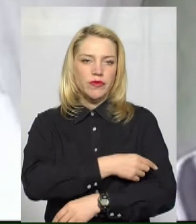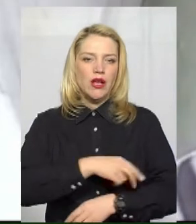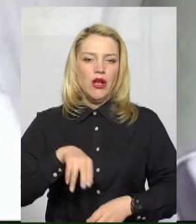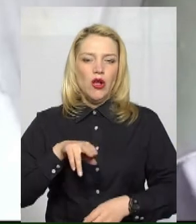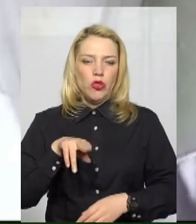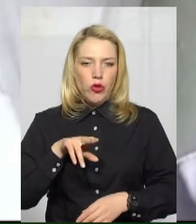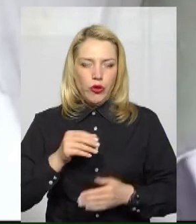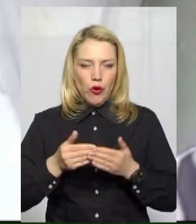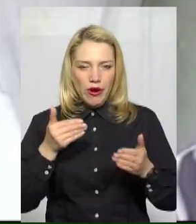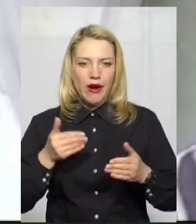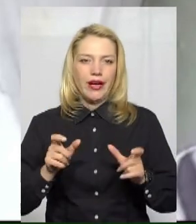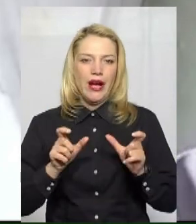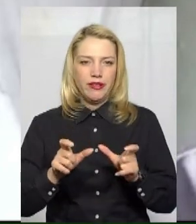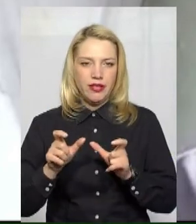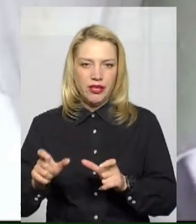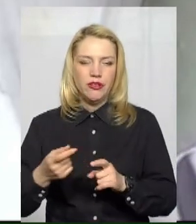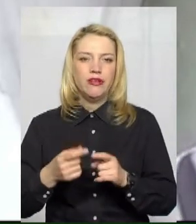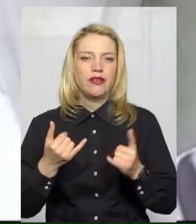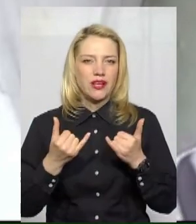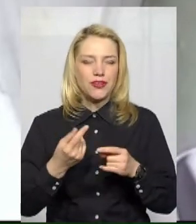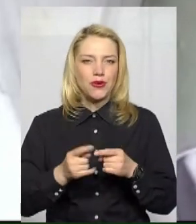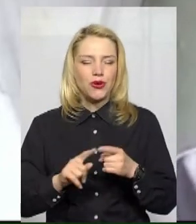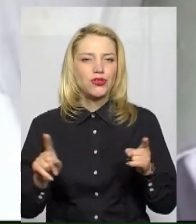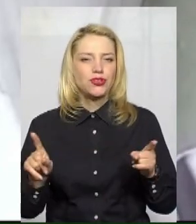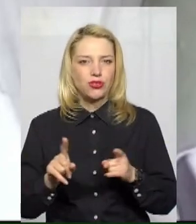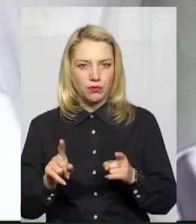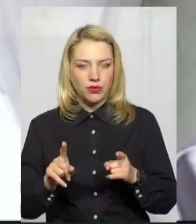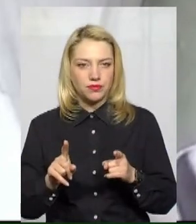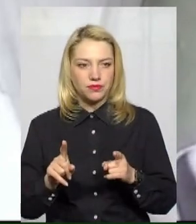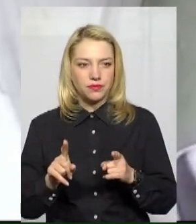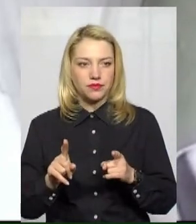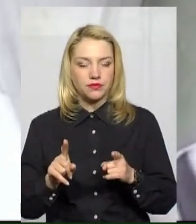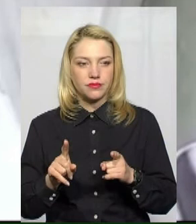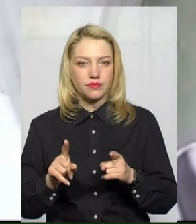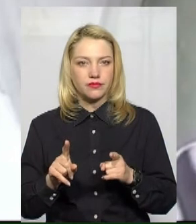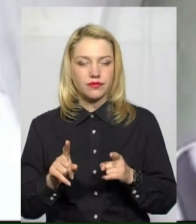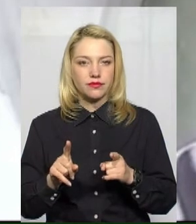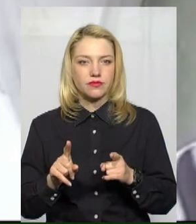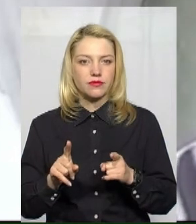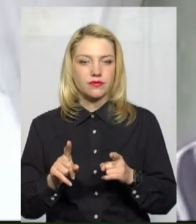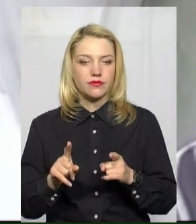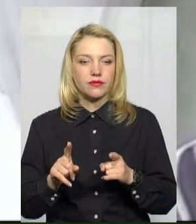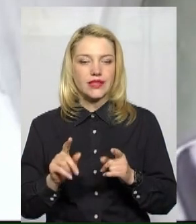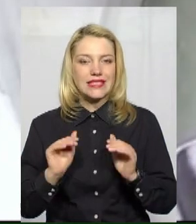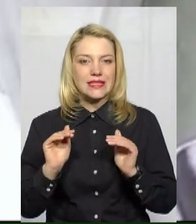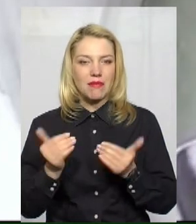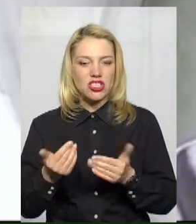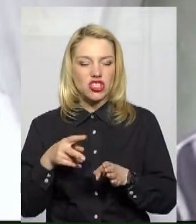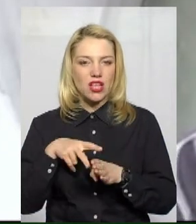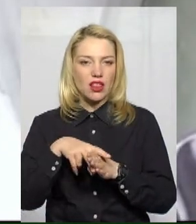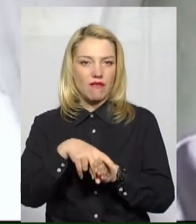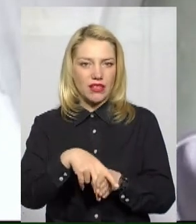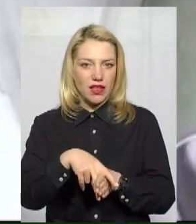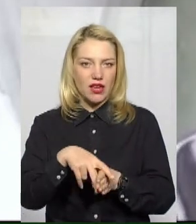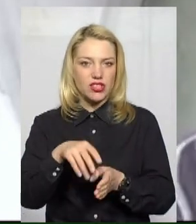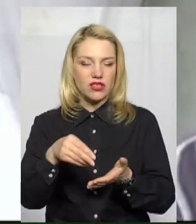заходів. Для того, щоб, скажімо, певним чином зменшити навантаження фінансове